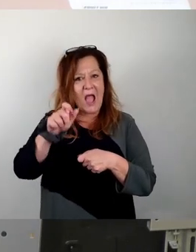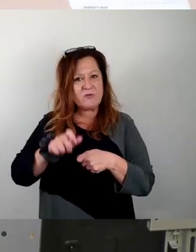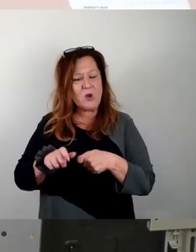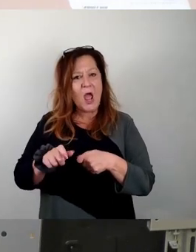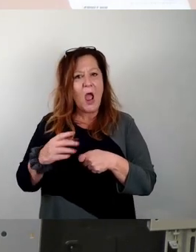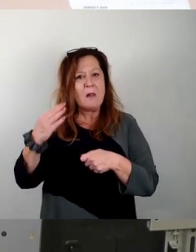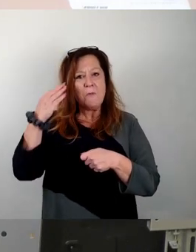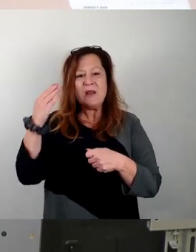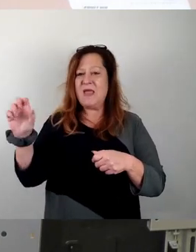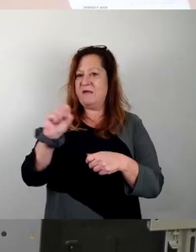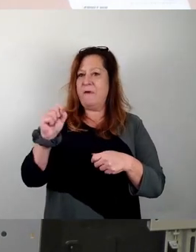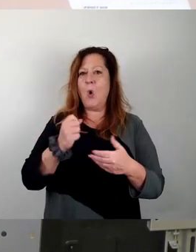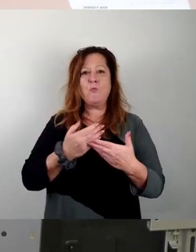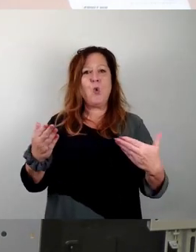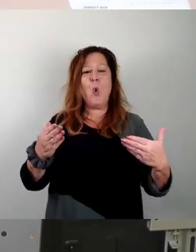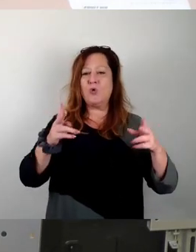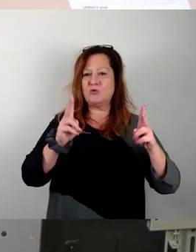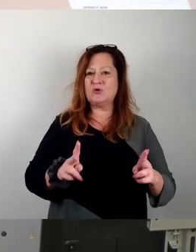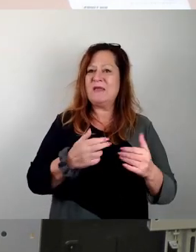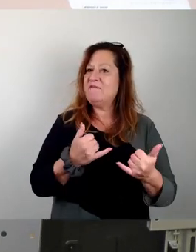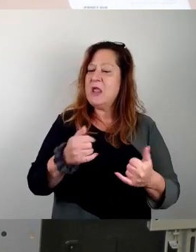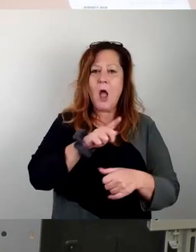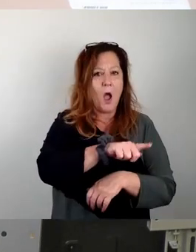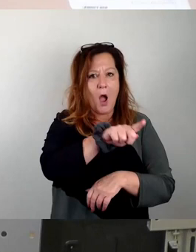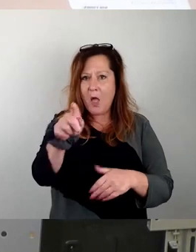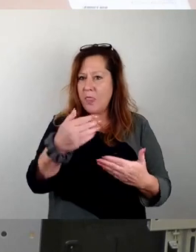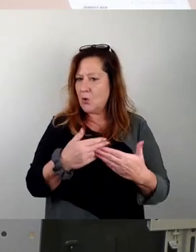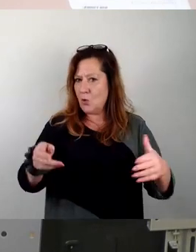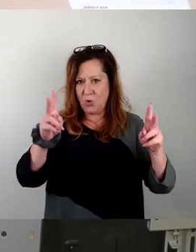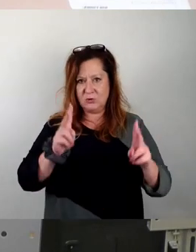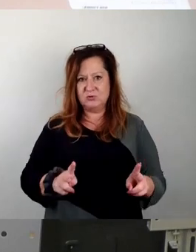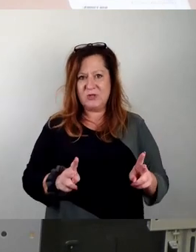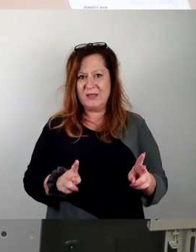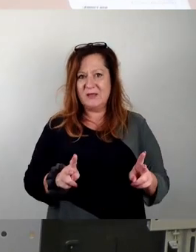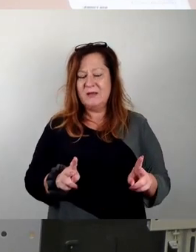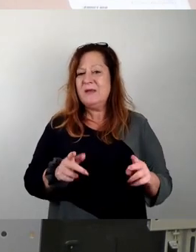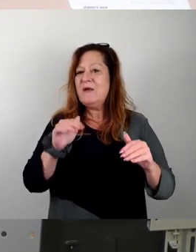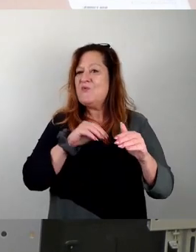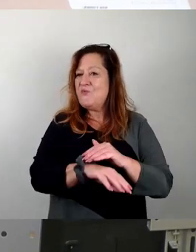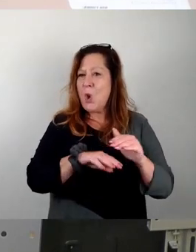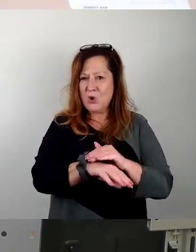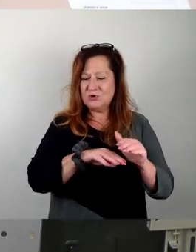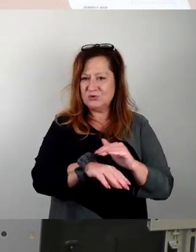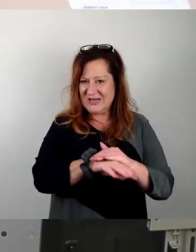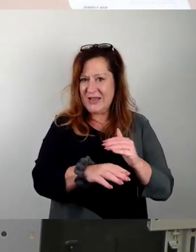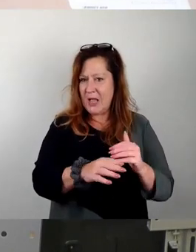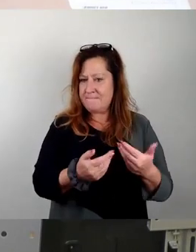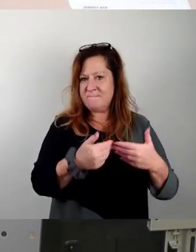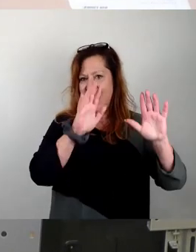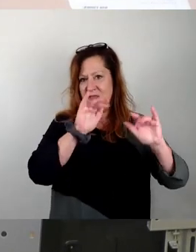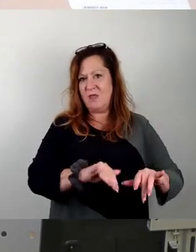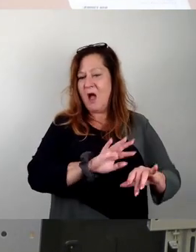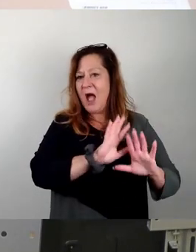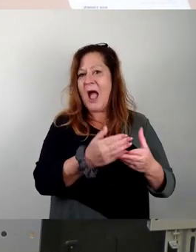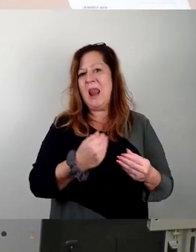Großstadt genauso wie viele weitere Großstädte den Großteil der sogenannten Flüchtlinge schultern müssen, mit allen Belastungen, die leider nicht